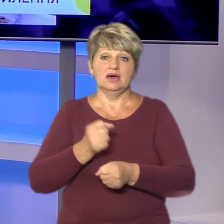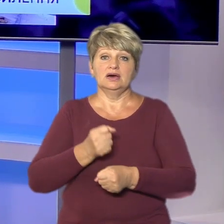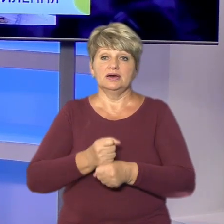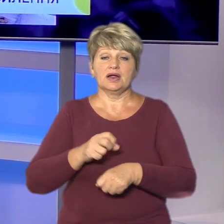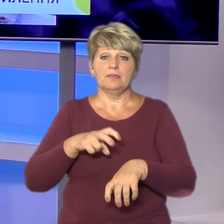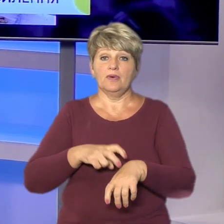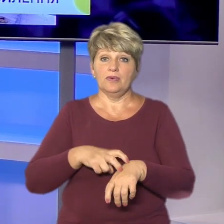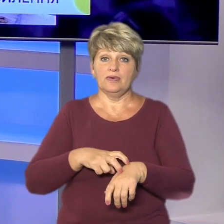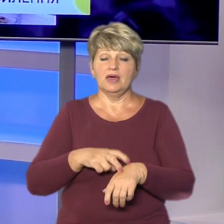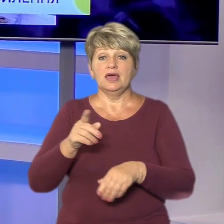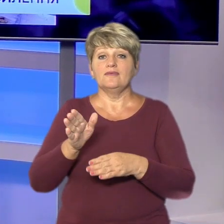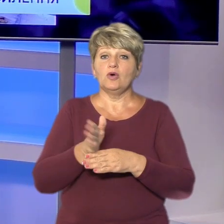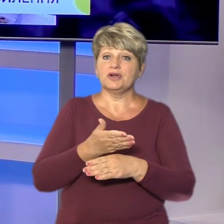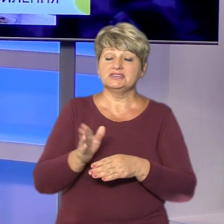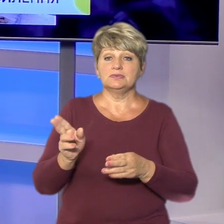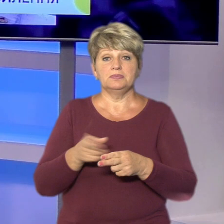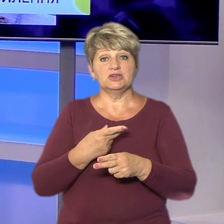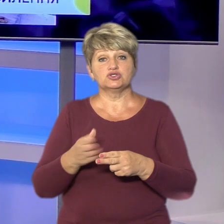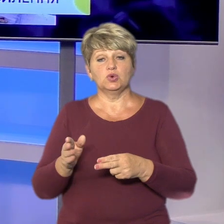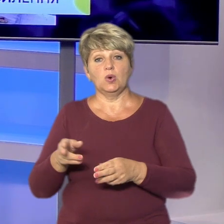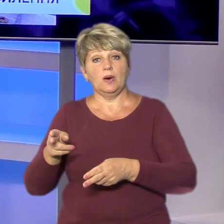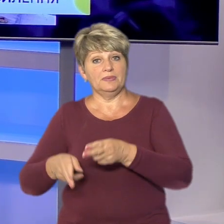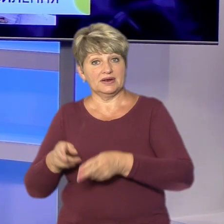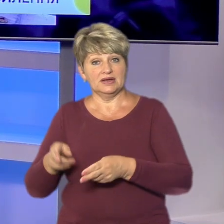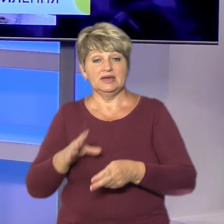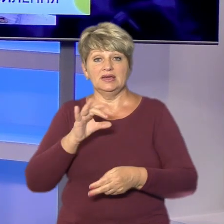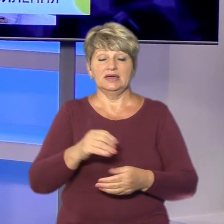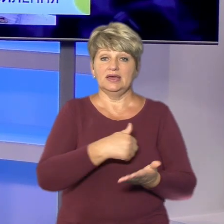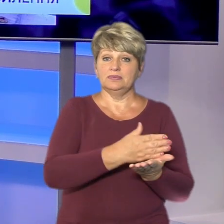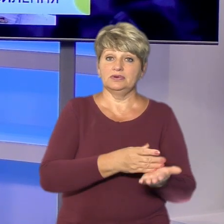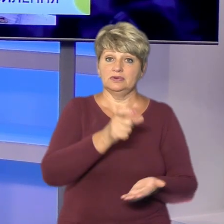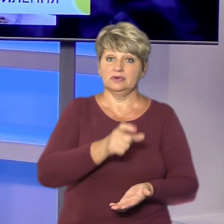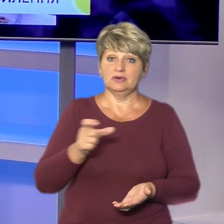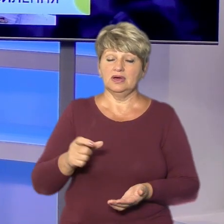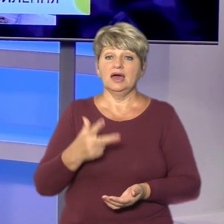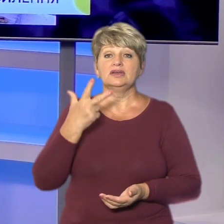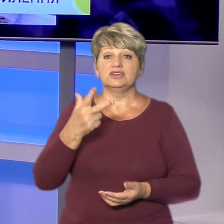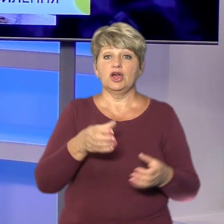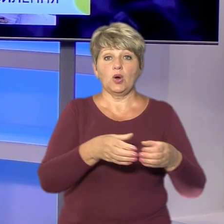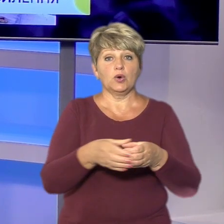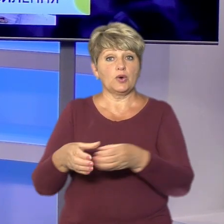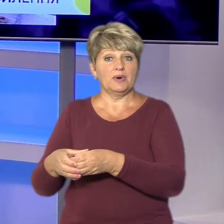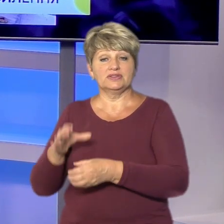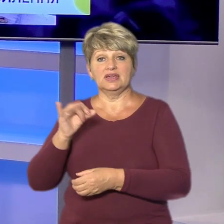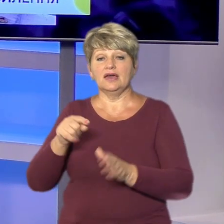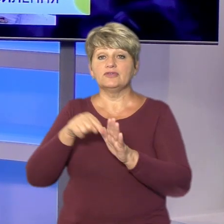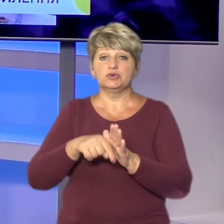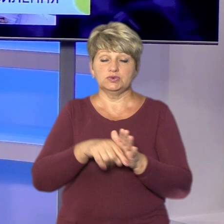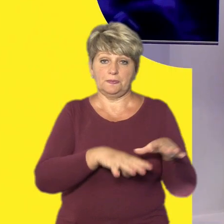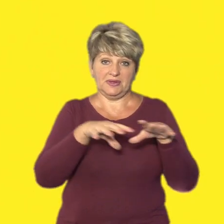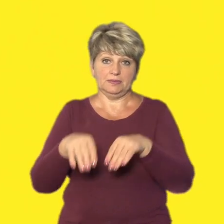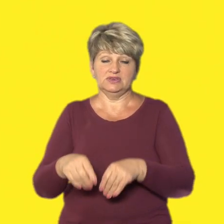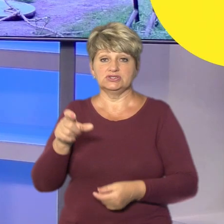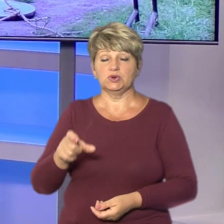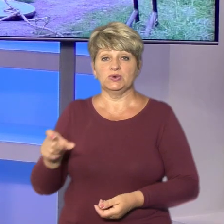операційною. Як додала лікарка, їхня установа обслуговує пацієнтів із трьох громад та внутрішньопереміщених осіб.